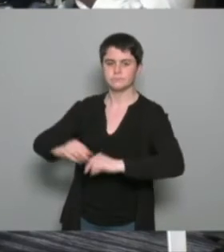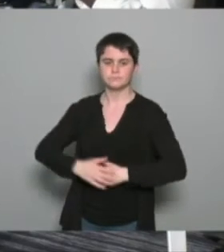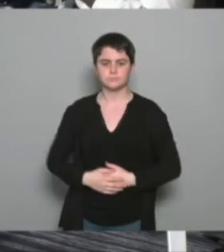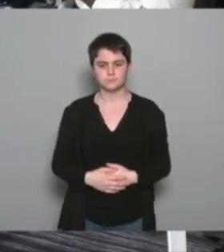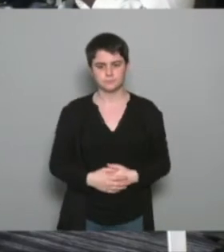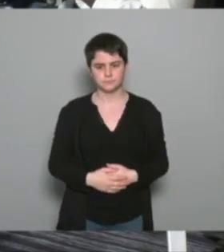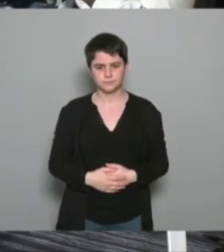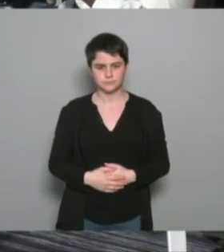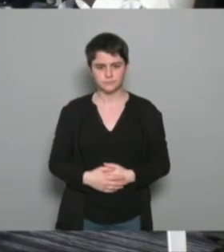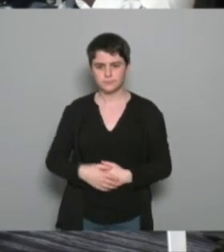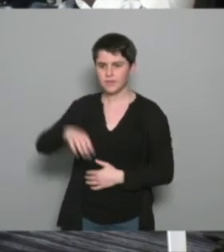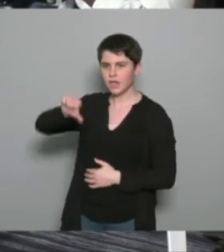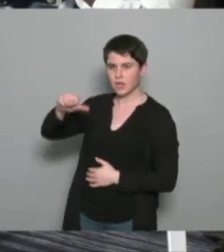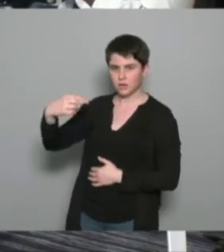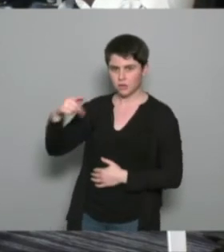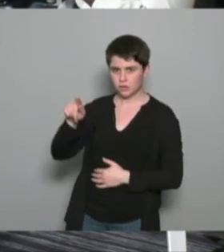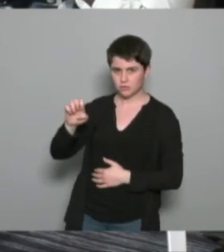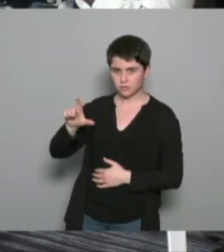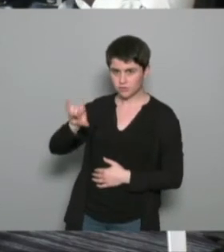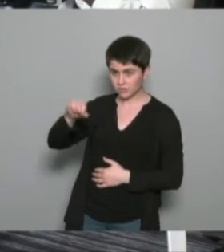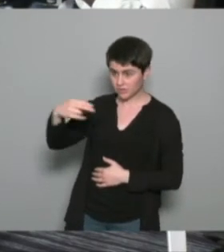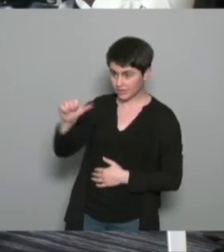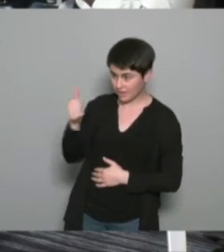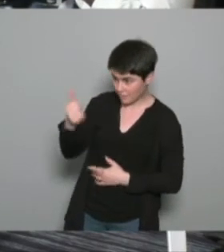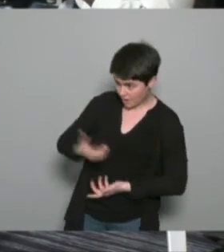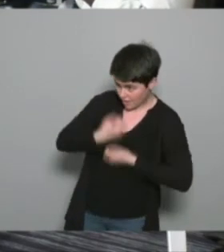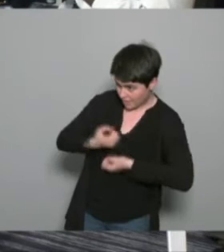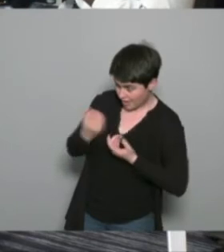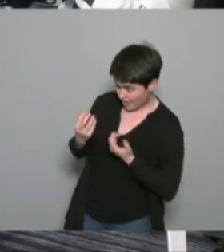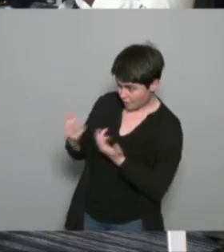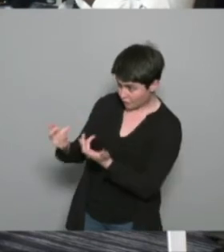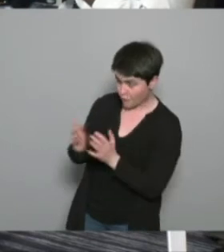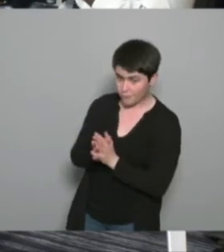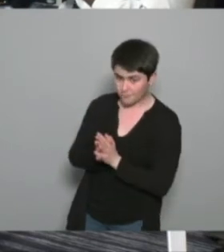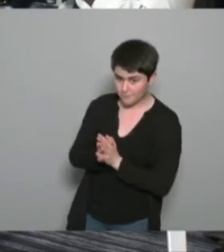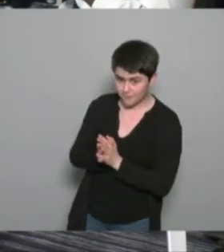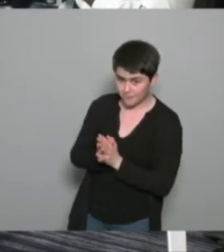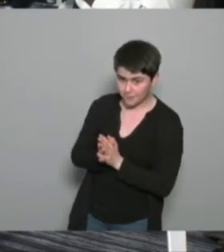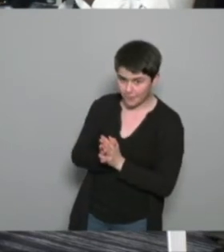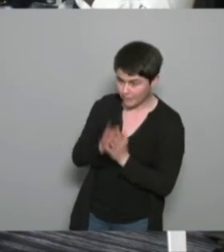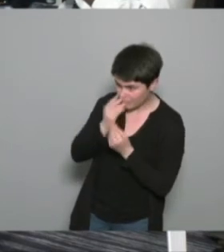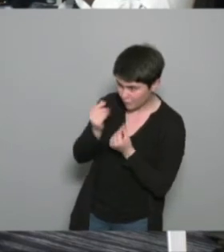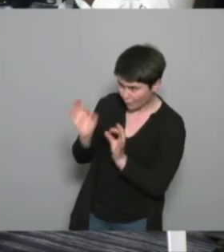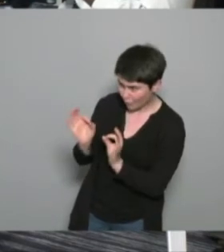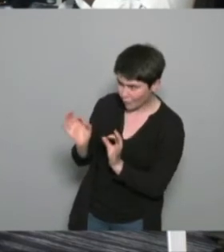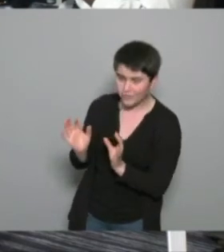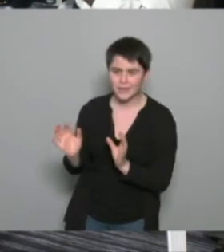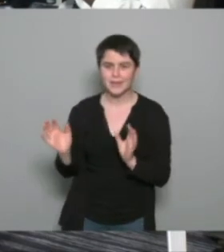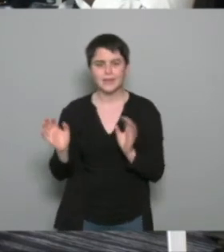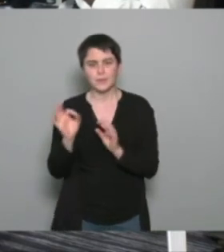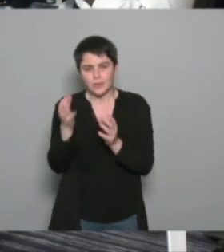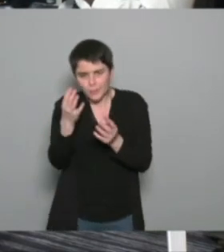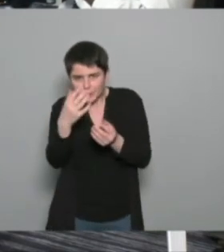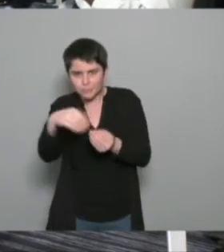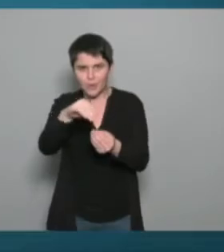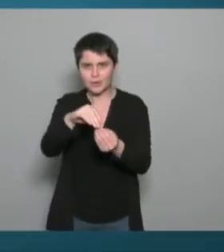Angelina j'avais eu l'impression que tu voulais intervenir c'est juste pour ajouter qu'en fait cette